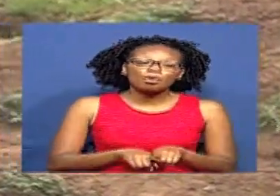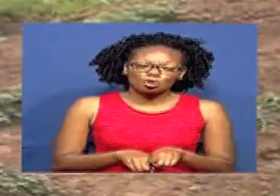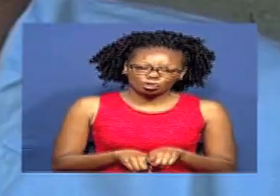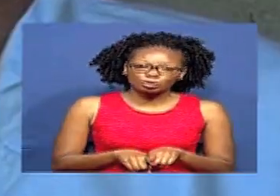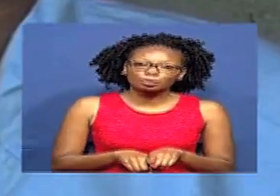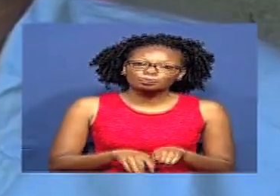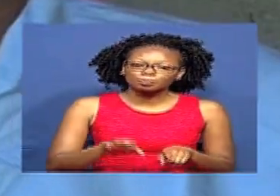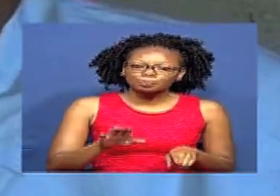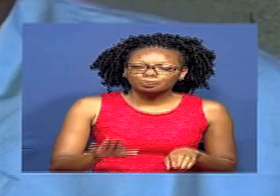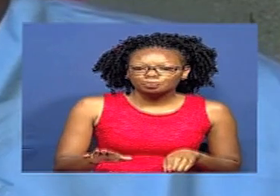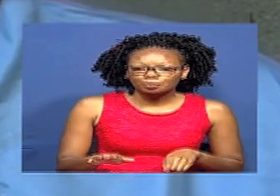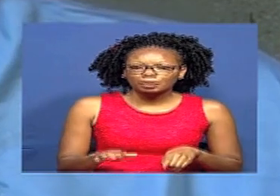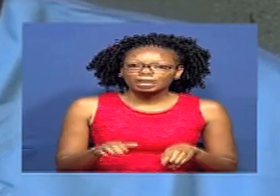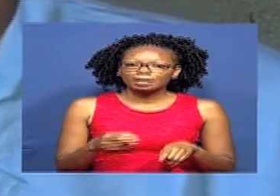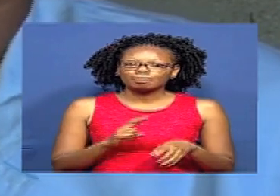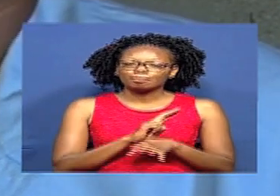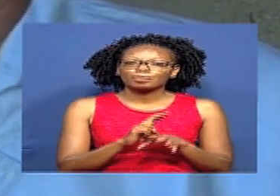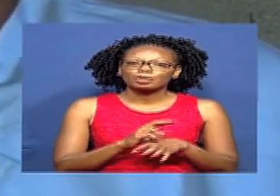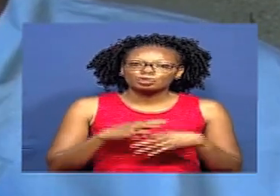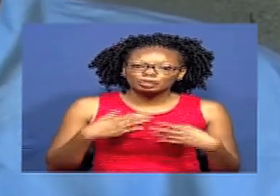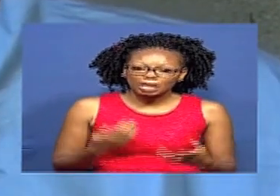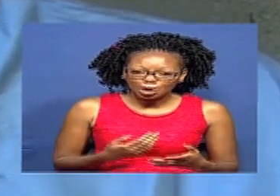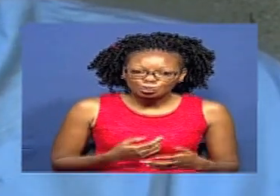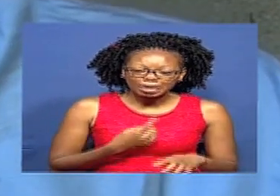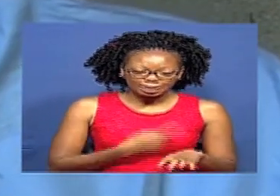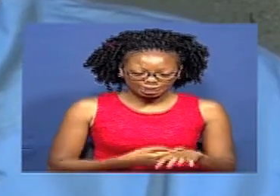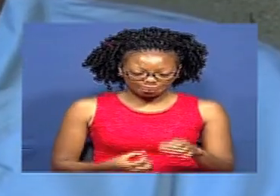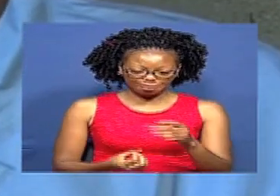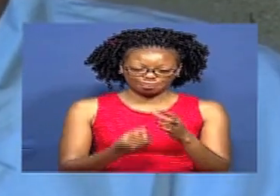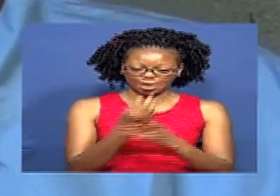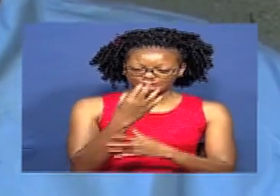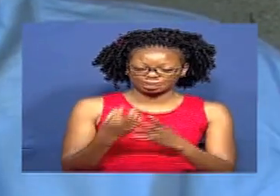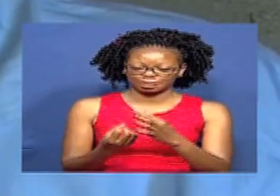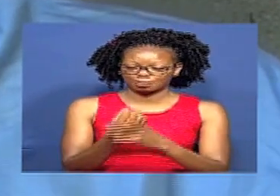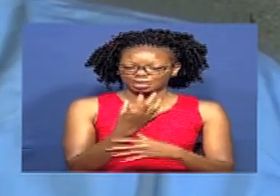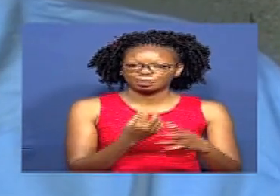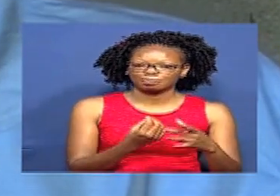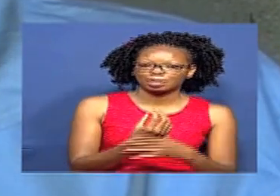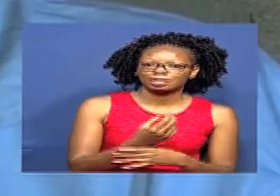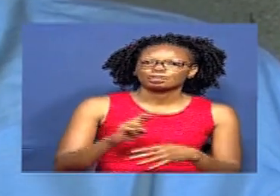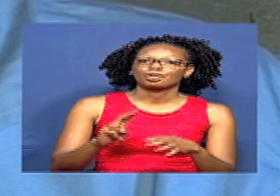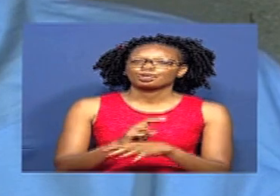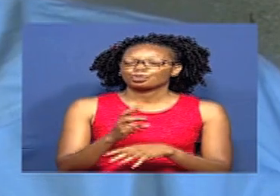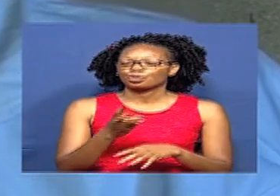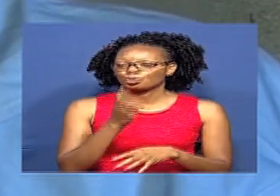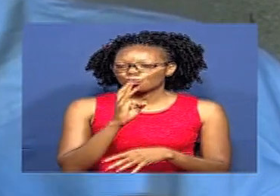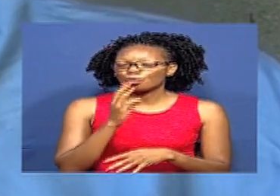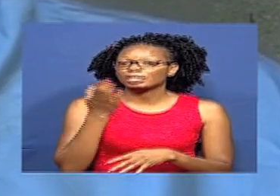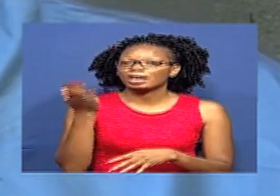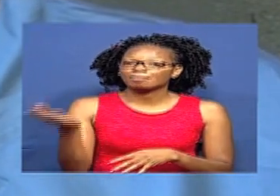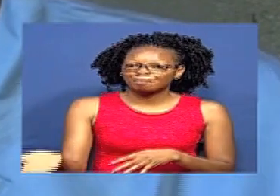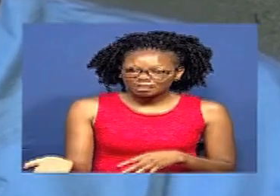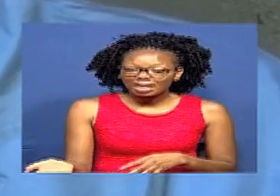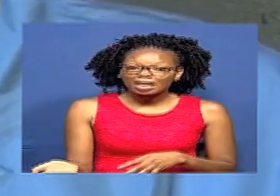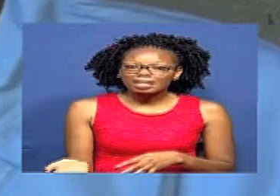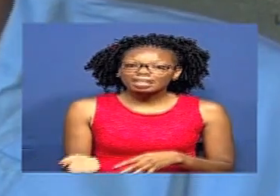wakulima Iyo water plant Iyo Yenye tunayo Tulipanda miche Tunamanimeka pump Yenye